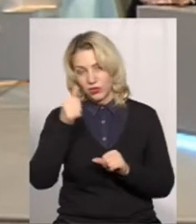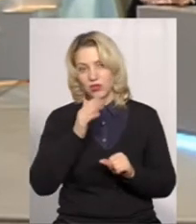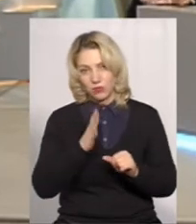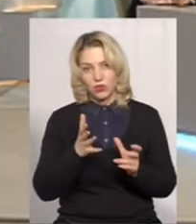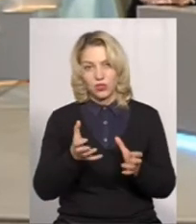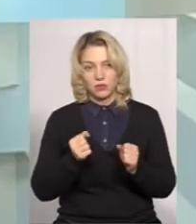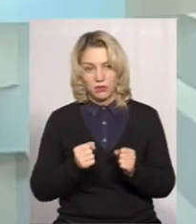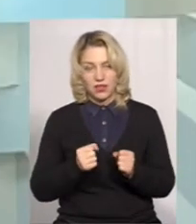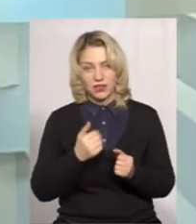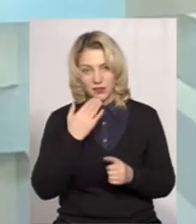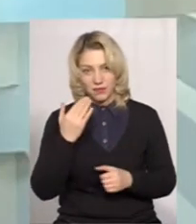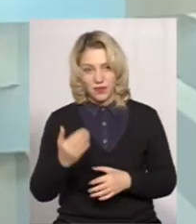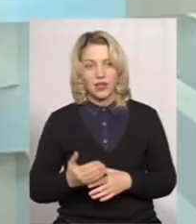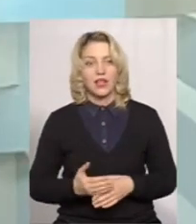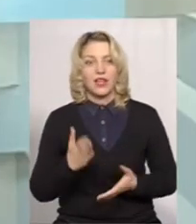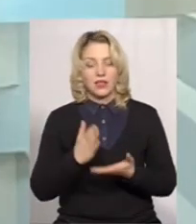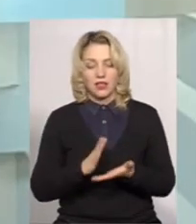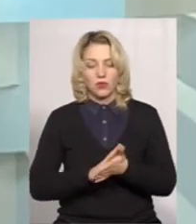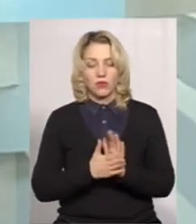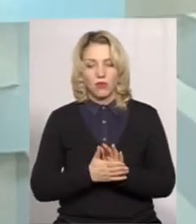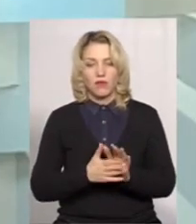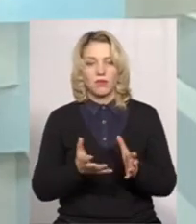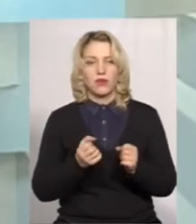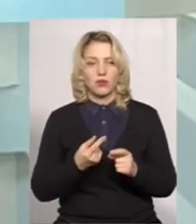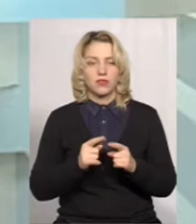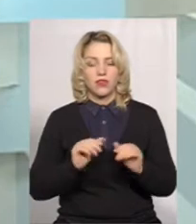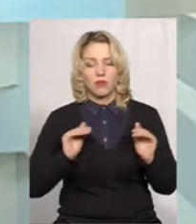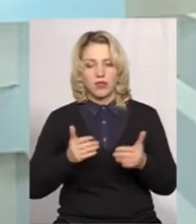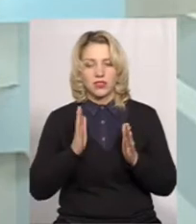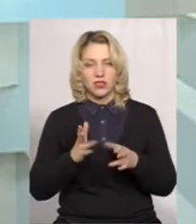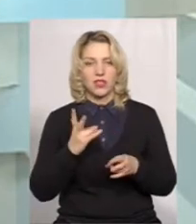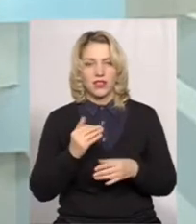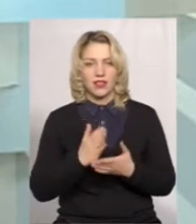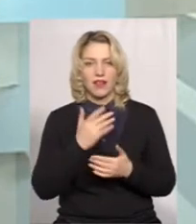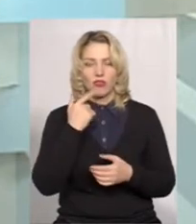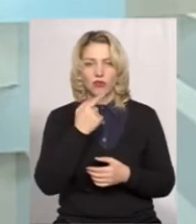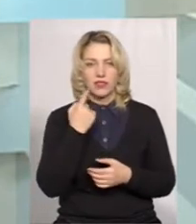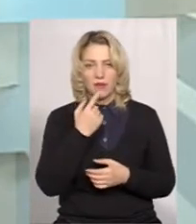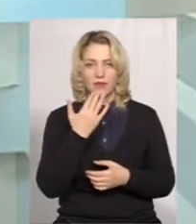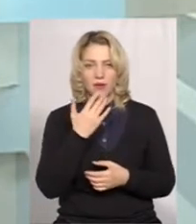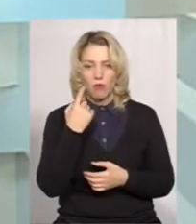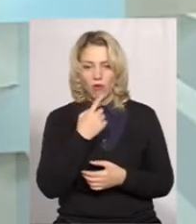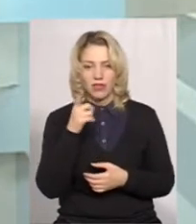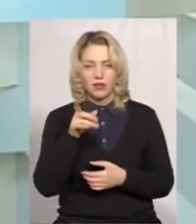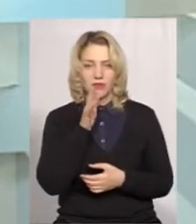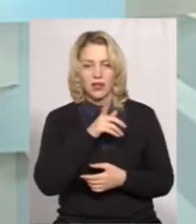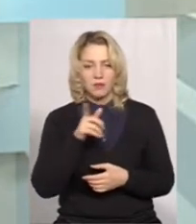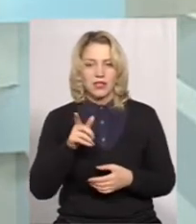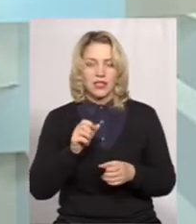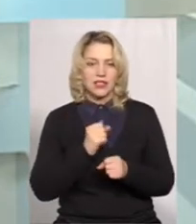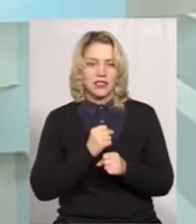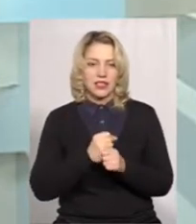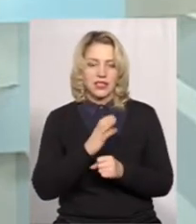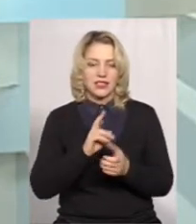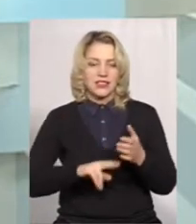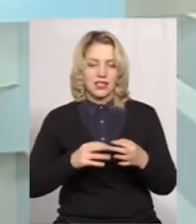прийматимуть? Так, є умови прийому. Це обмеження є тільки на іноземній мови. Там термін дії сертифіката